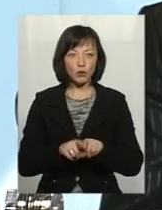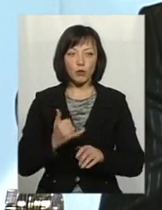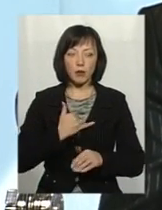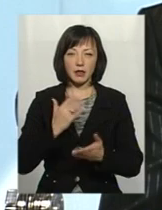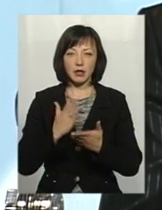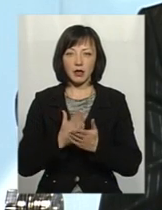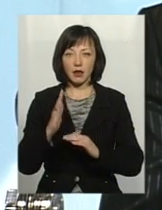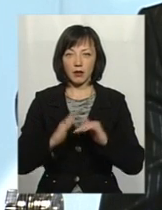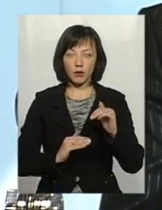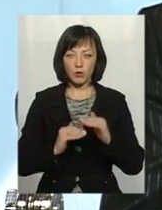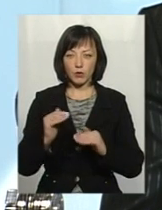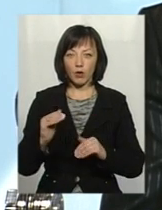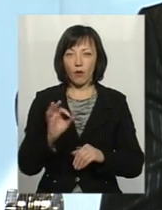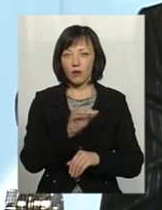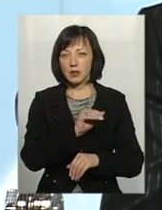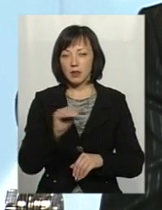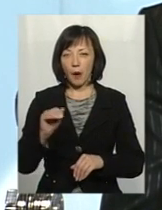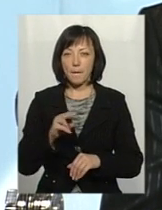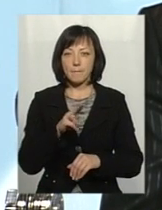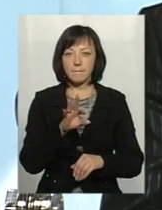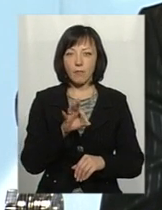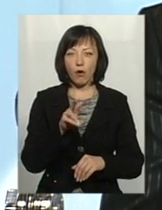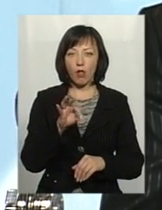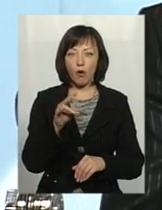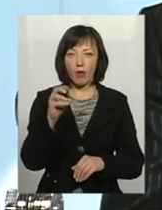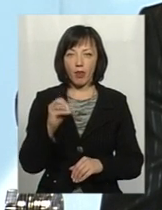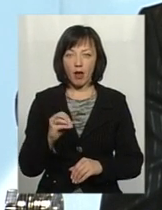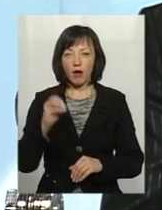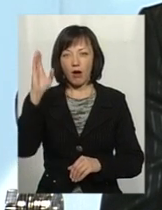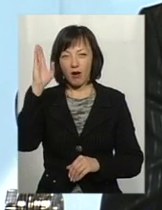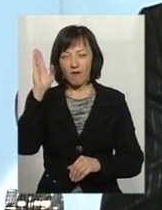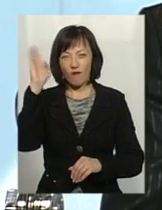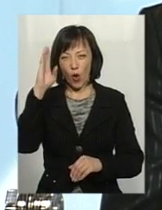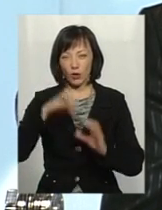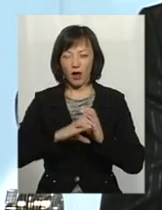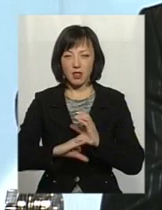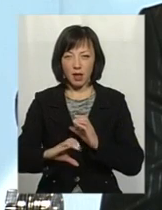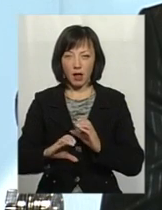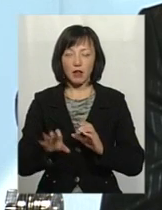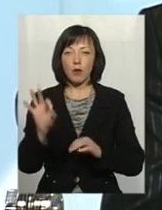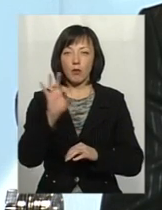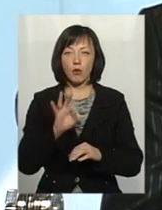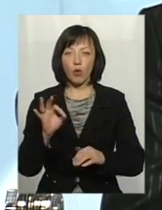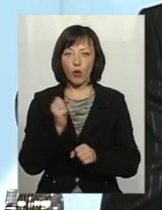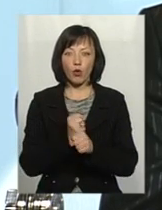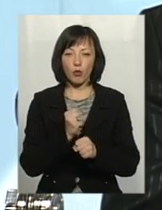на руках офіційна інформація полонського підприємства зупровідно-каналіційного господарства про роботу очисних споруд на